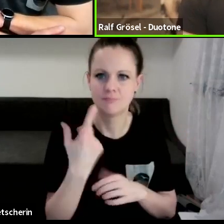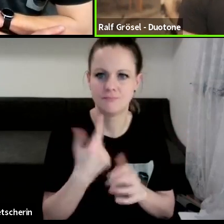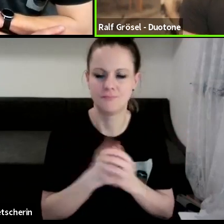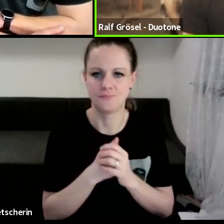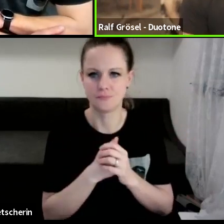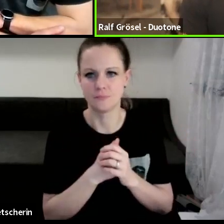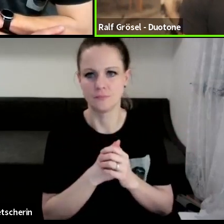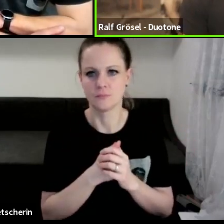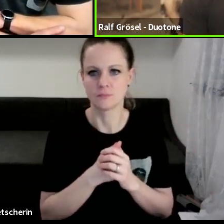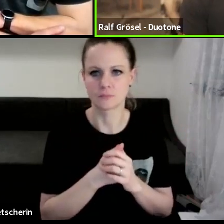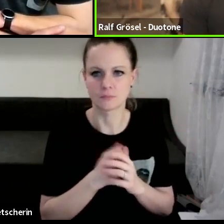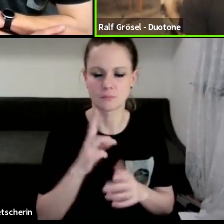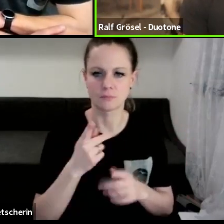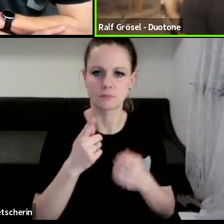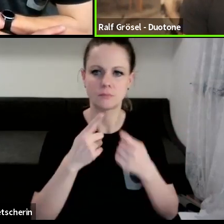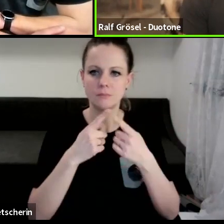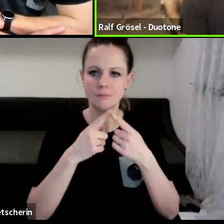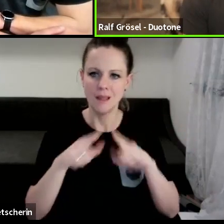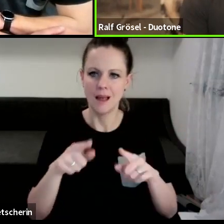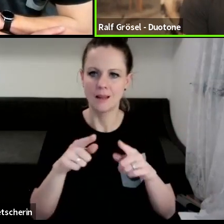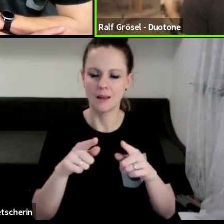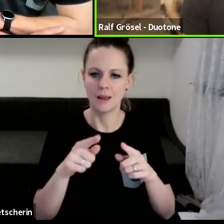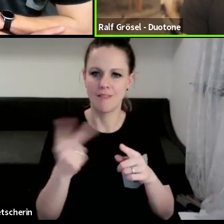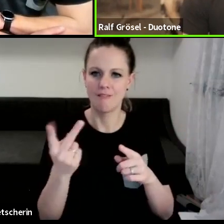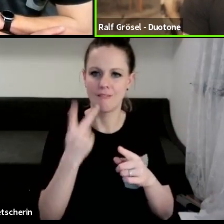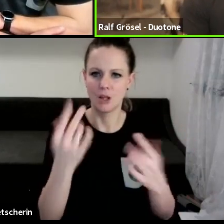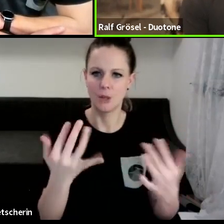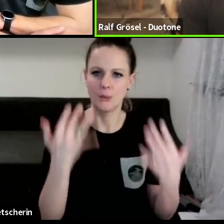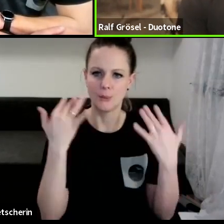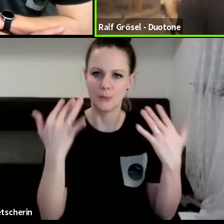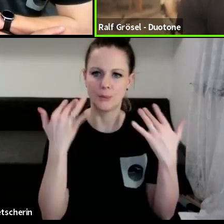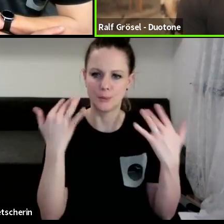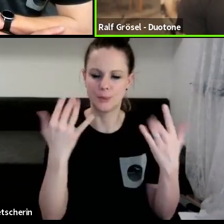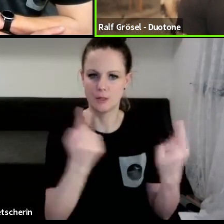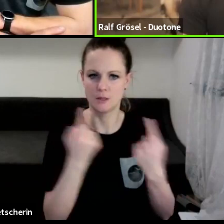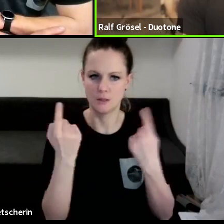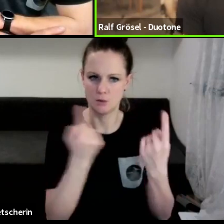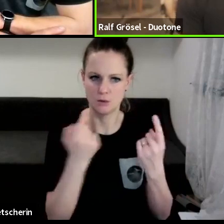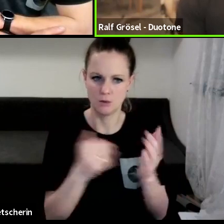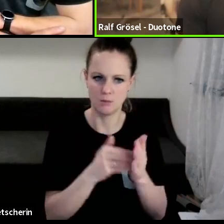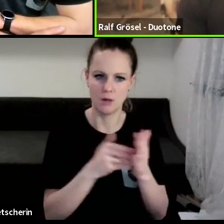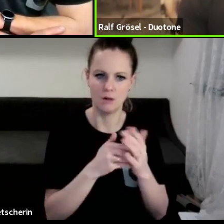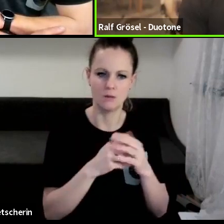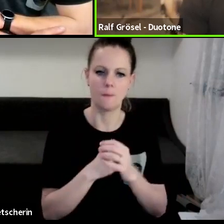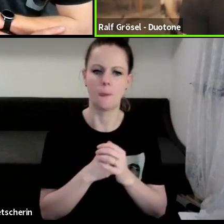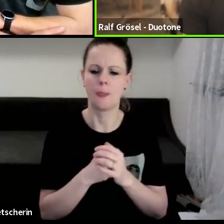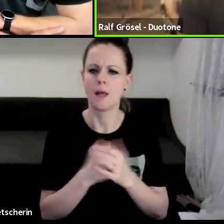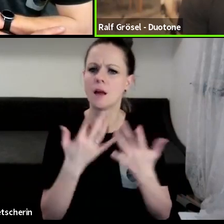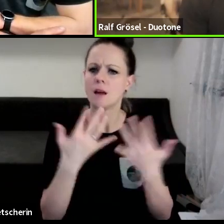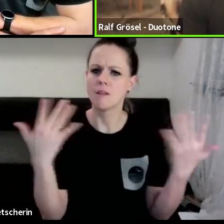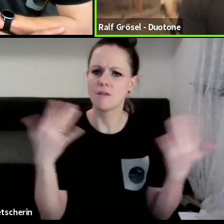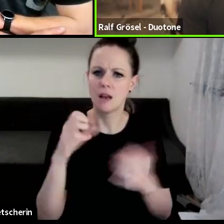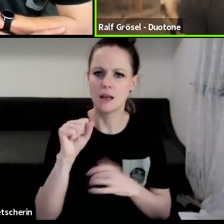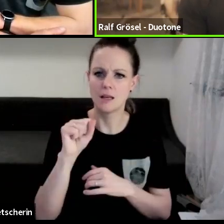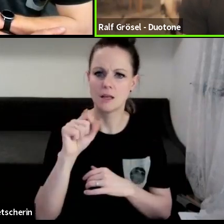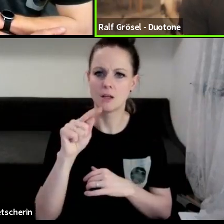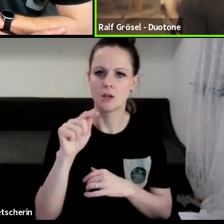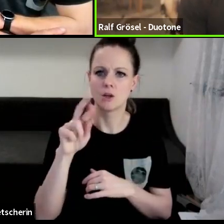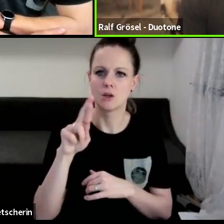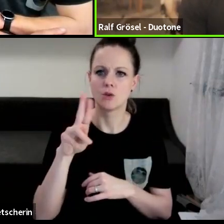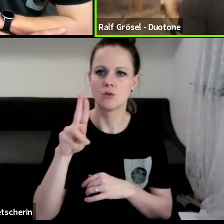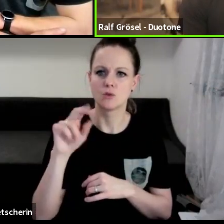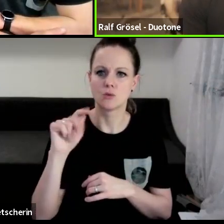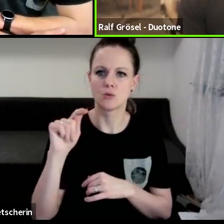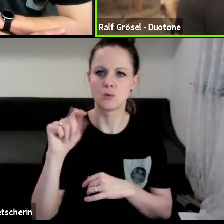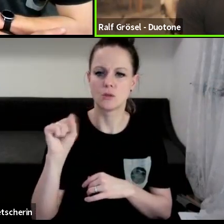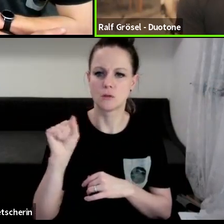ganz andere Strömungssituationen herrschen müssen. Zu der Frage, wie viele Strats ich brauche, das ist absolut, das ist eine sehr